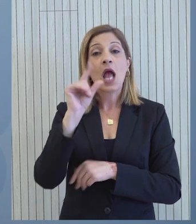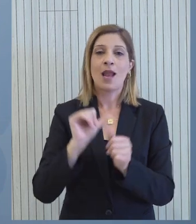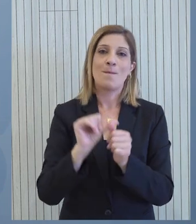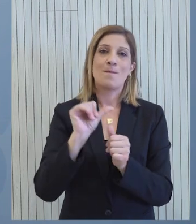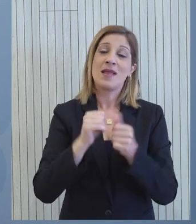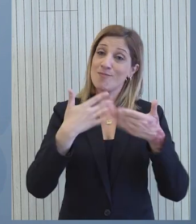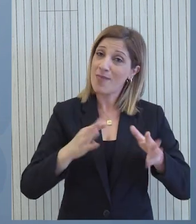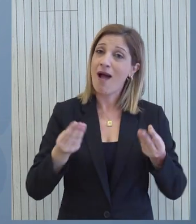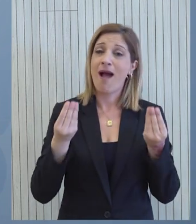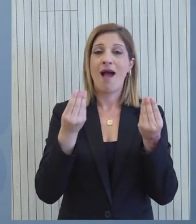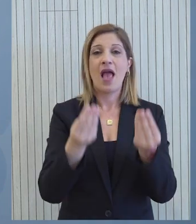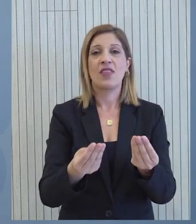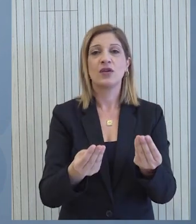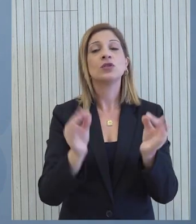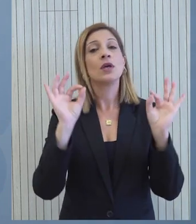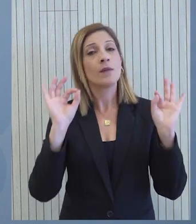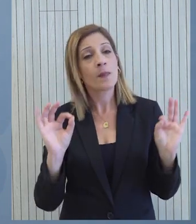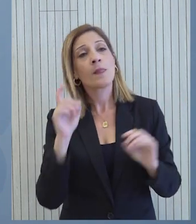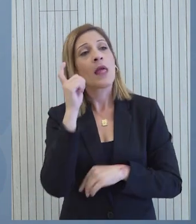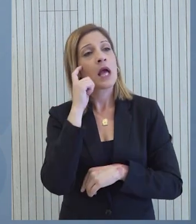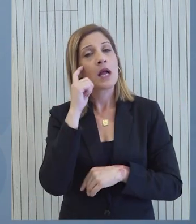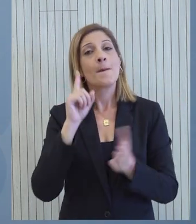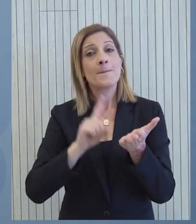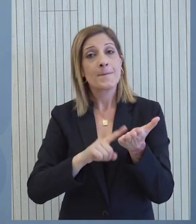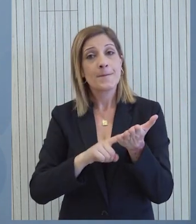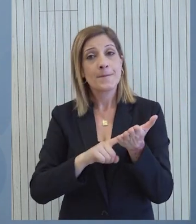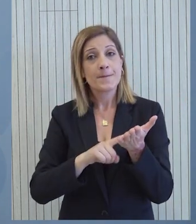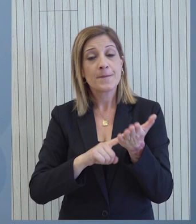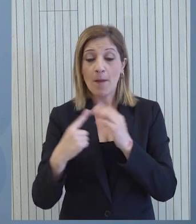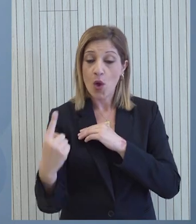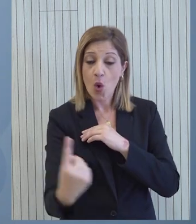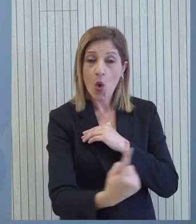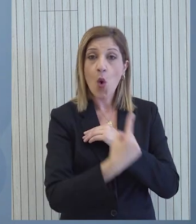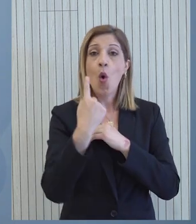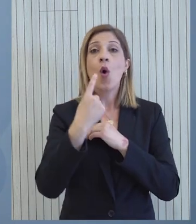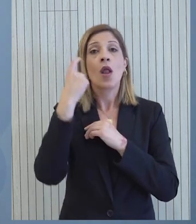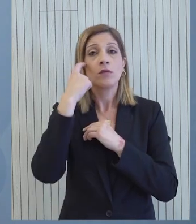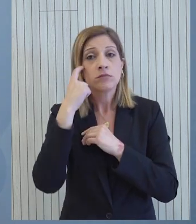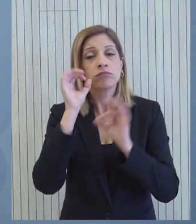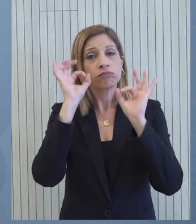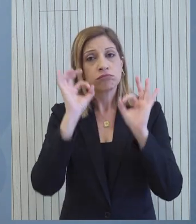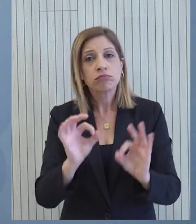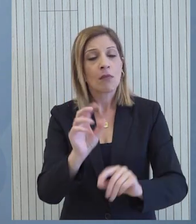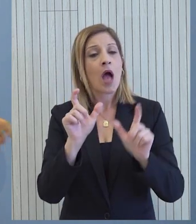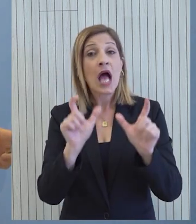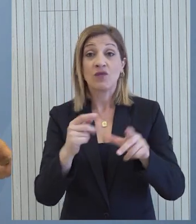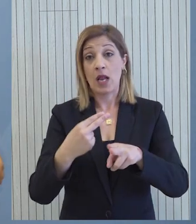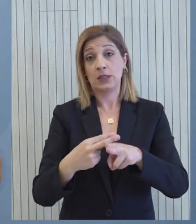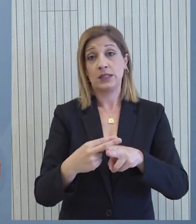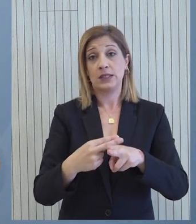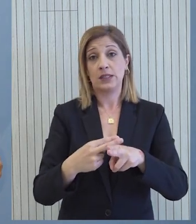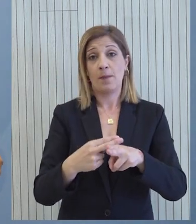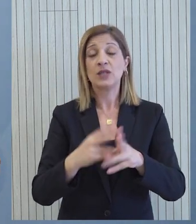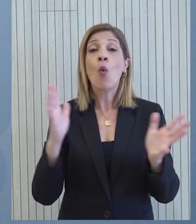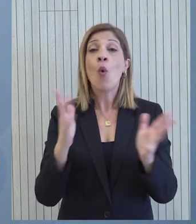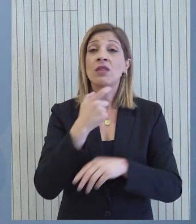παραδοθεί ασφαλώς αντιλαμβάνεστε ότι θα πρέπει να λαμβάνονται όλες οι πτυχές υπόψης και ιδιαίτερα της ασφάλειας όλες